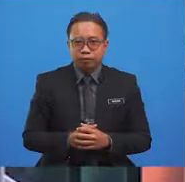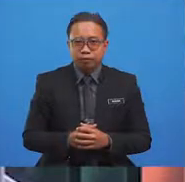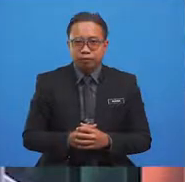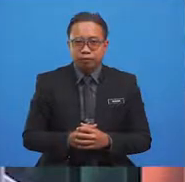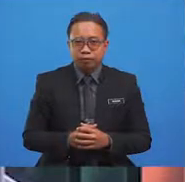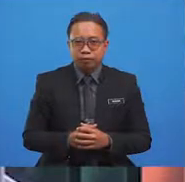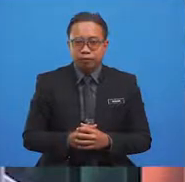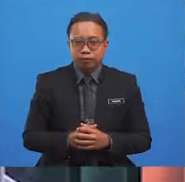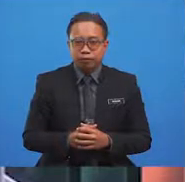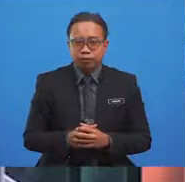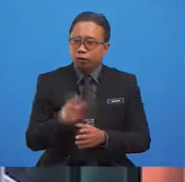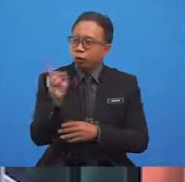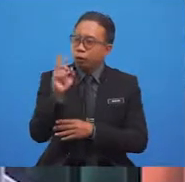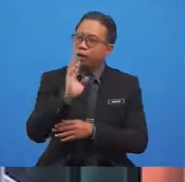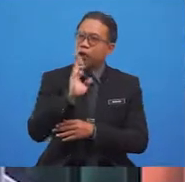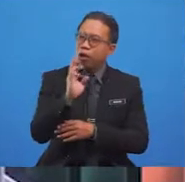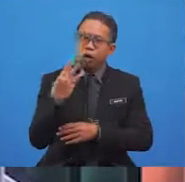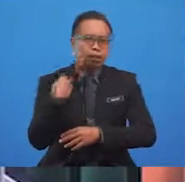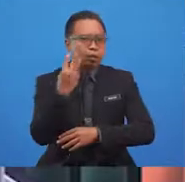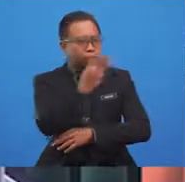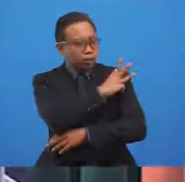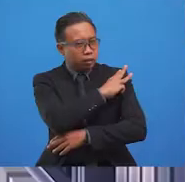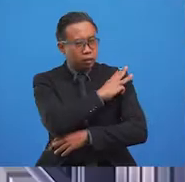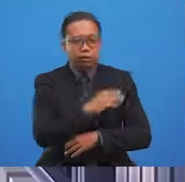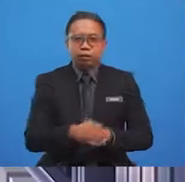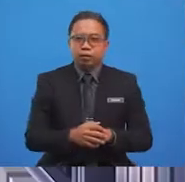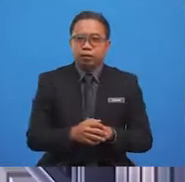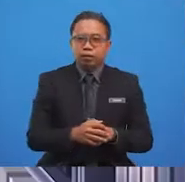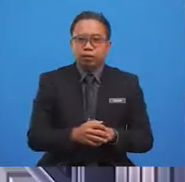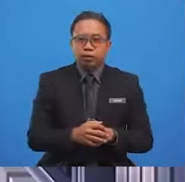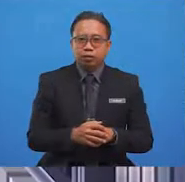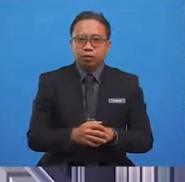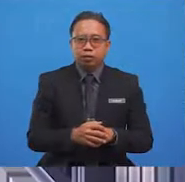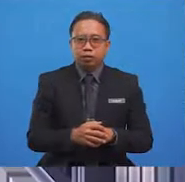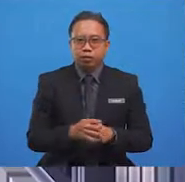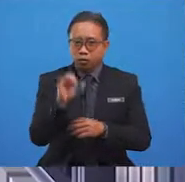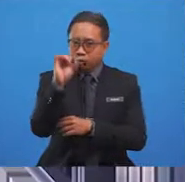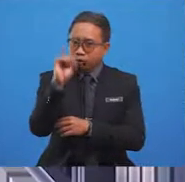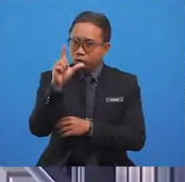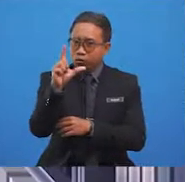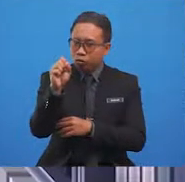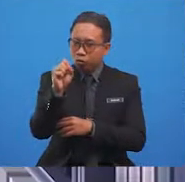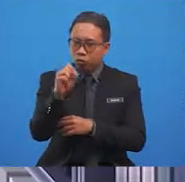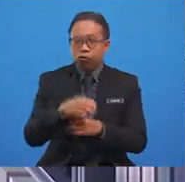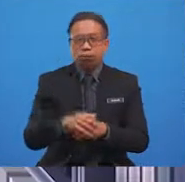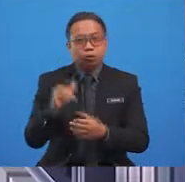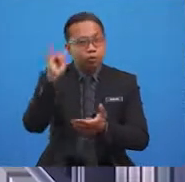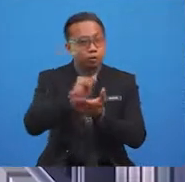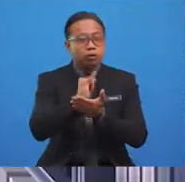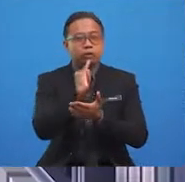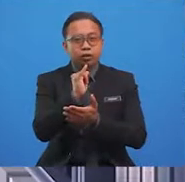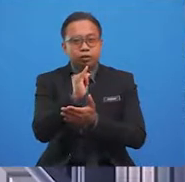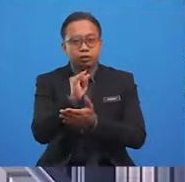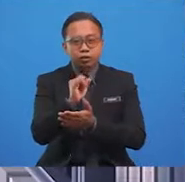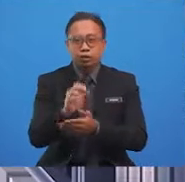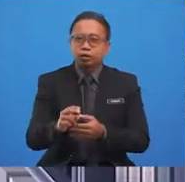Kedua-kawan yang ada di Mari Lelaki YOLO. Ini adalah Banking